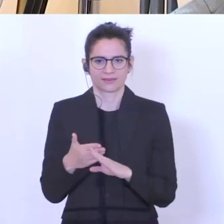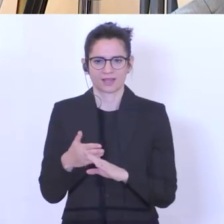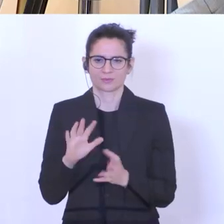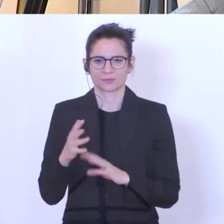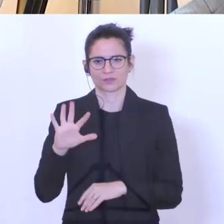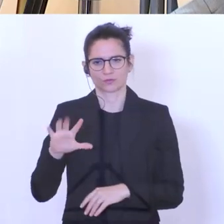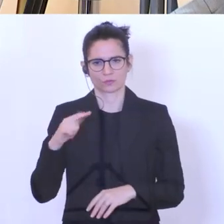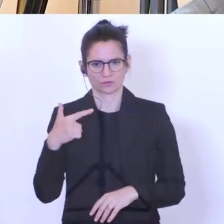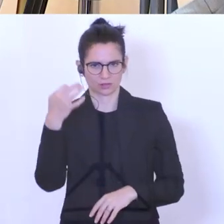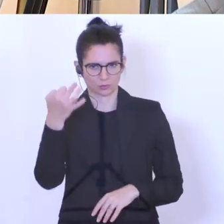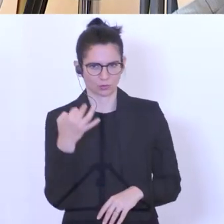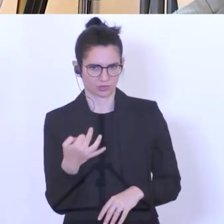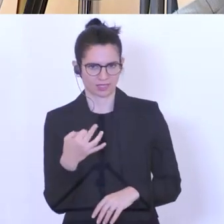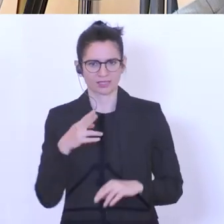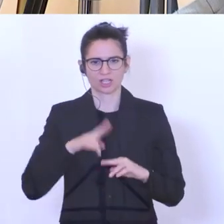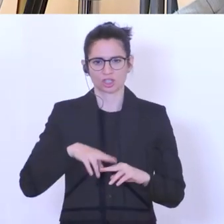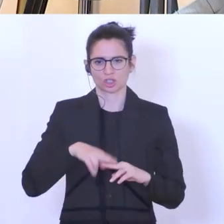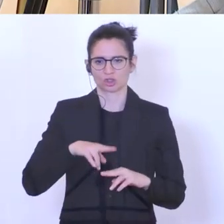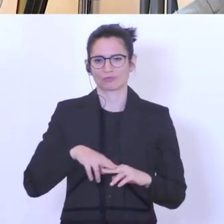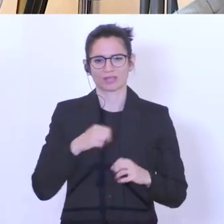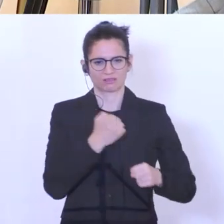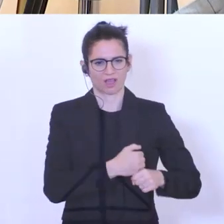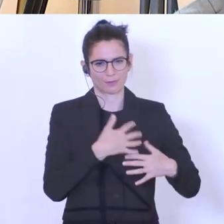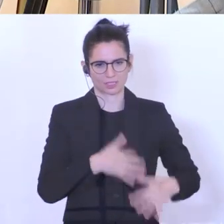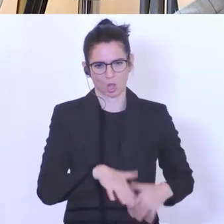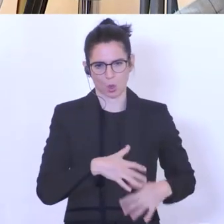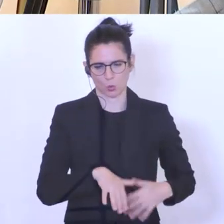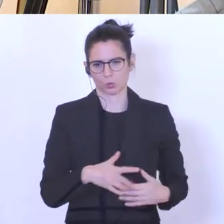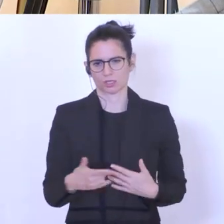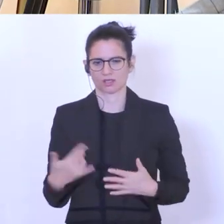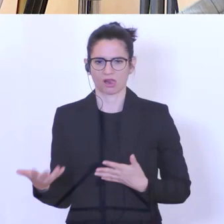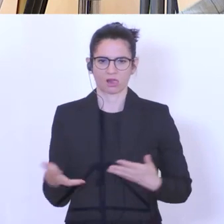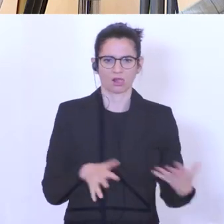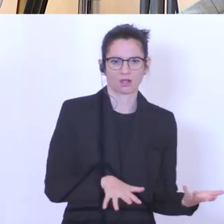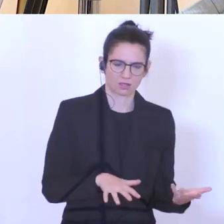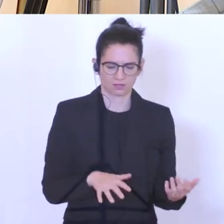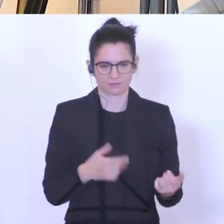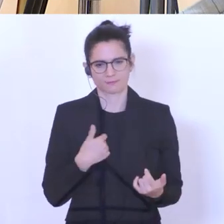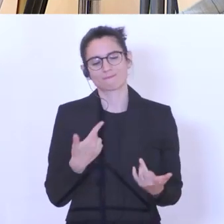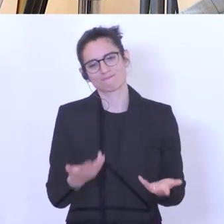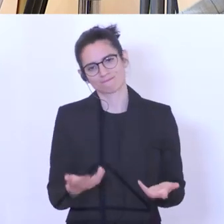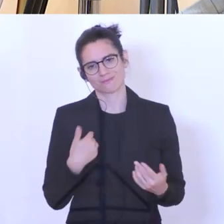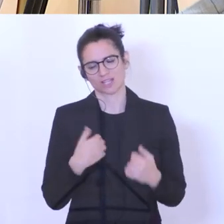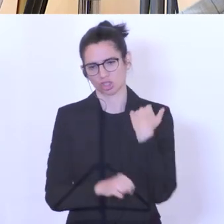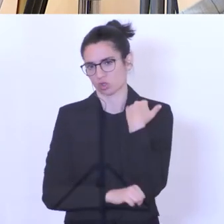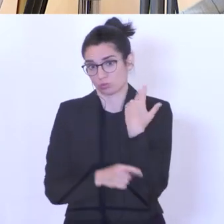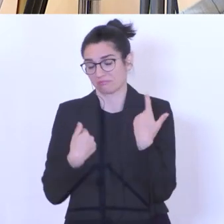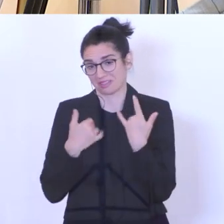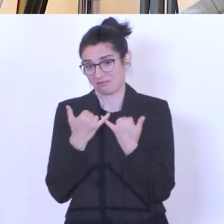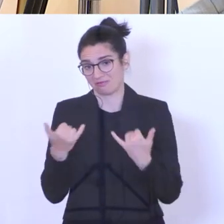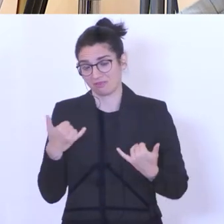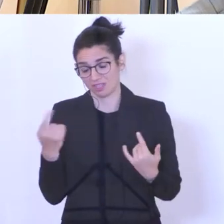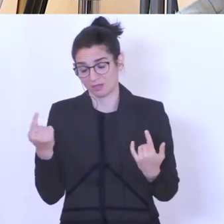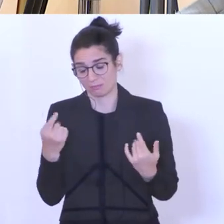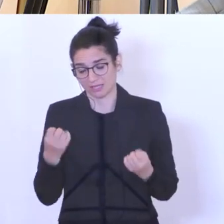25%, danach nicht mehr in den Betrieben arbeiten können, sondern in die Arbeitslosigkeit wechseln werden. Wie gesagt, nur Studien, man weiß es nicht genau.